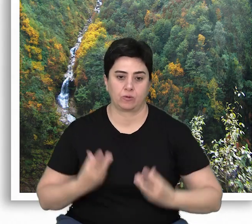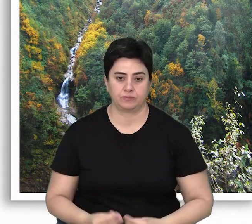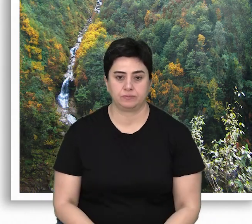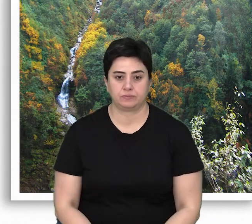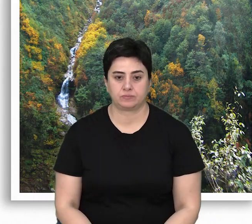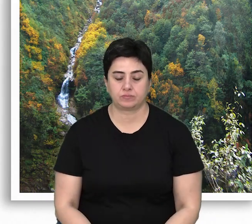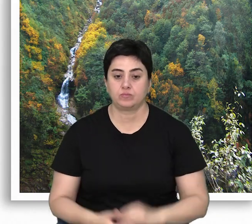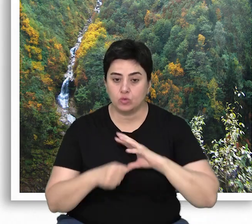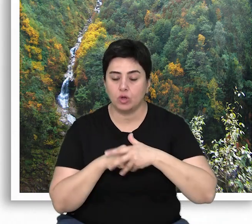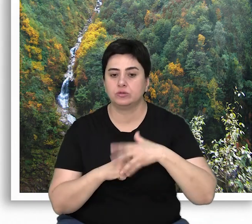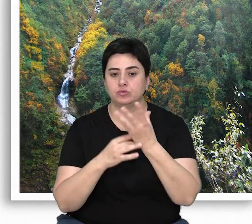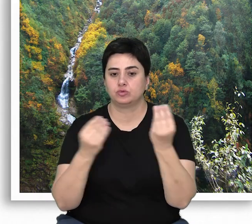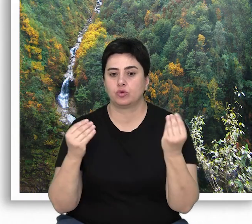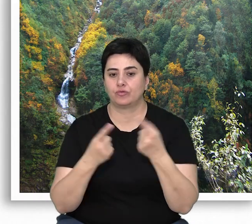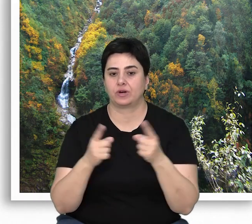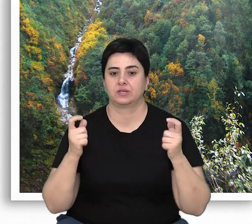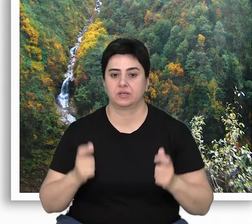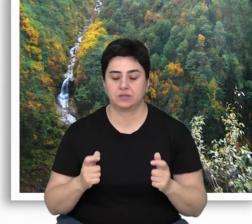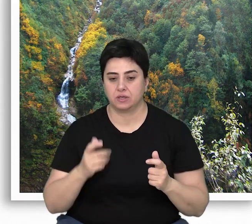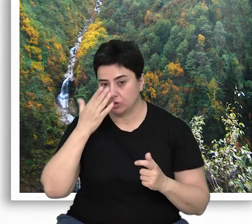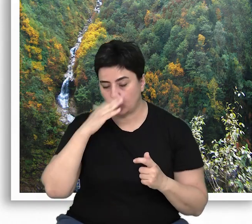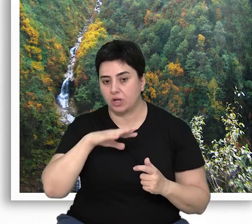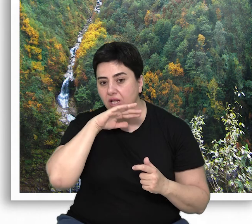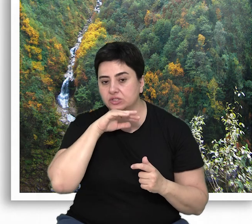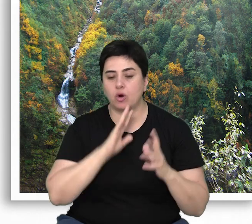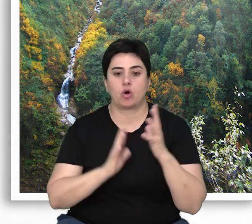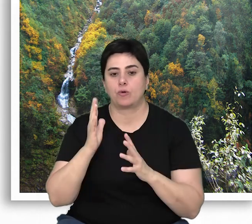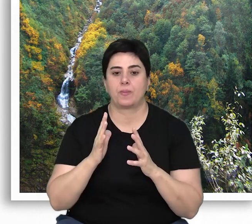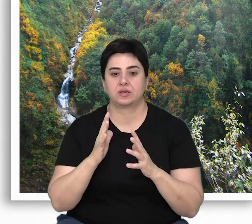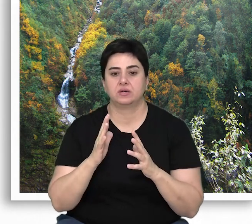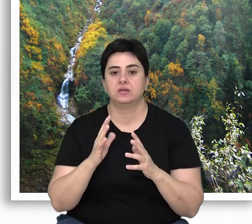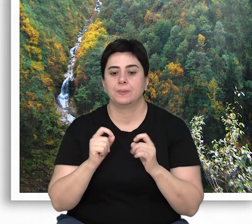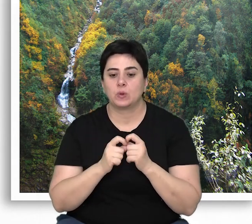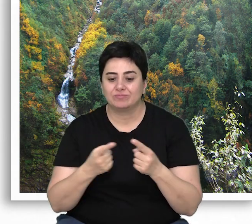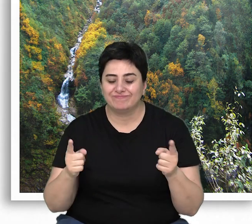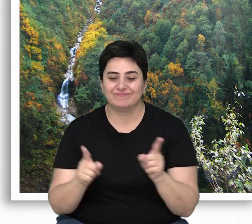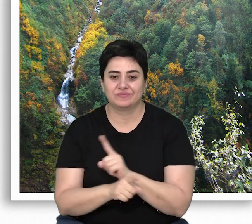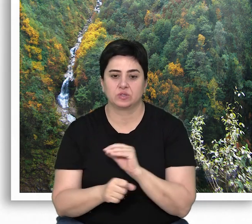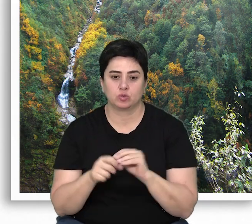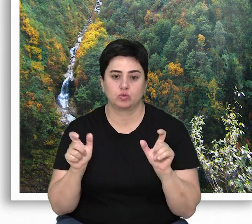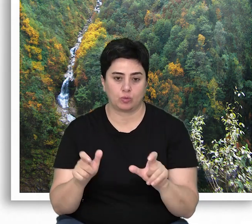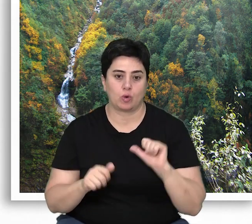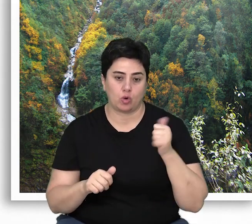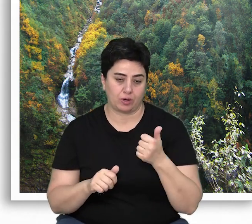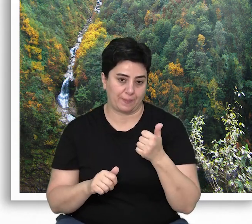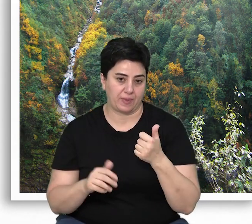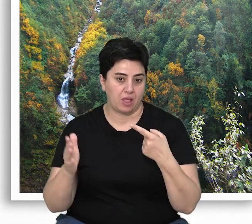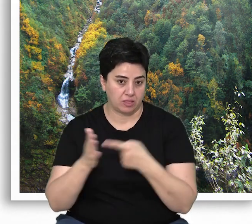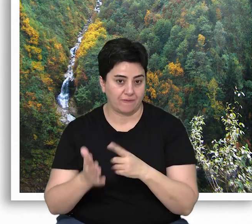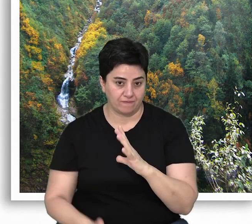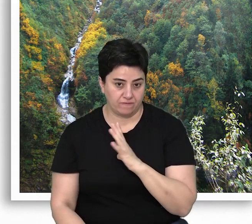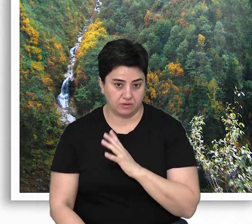yaratmaktadır. Dünyanın birçok farklı yerinde doğal yaşlı ormanlar biyolojik çeşitliliğin korunmasında artık bir